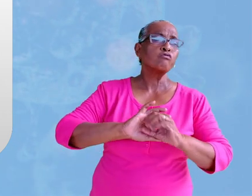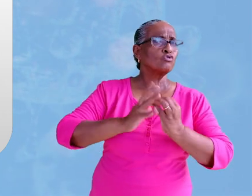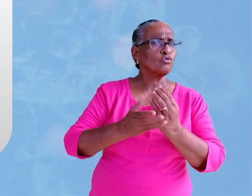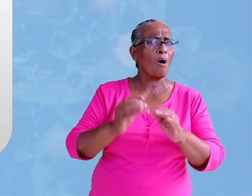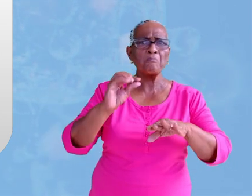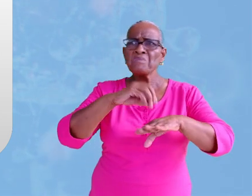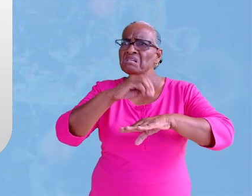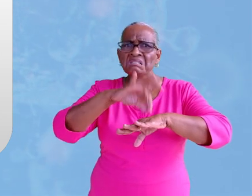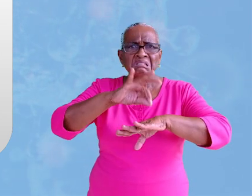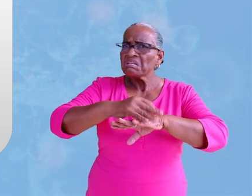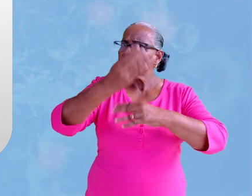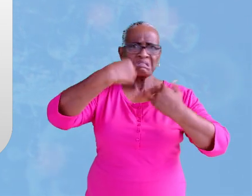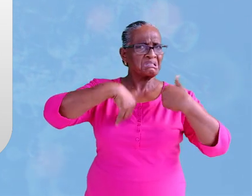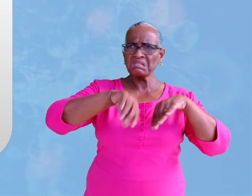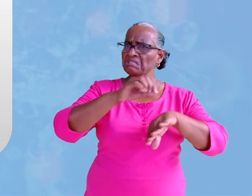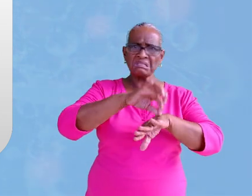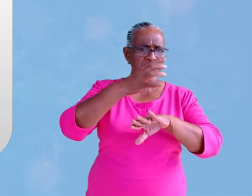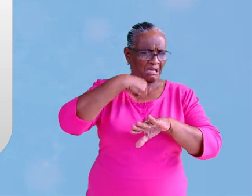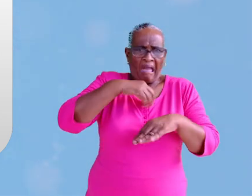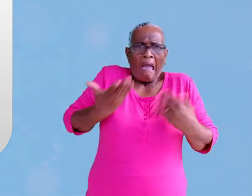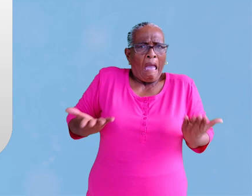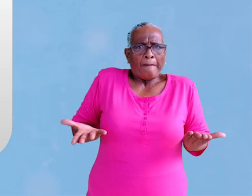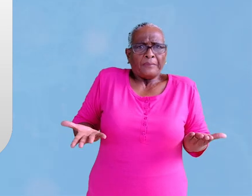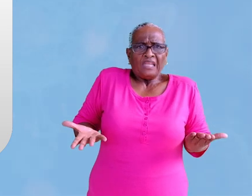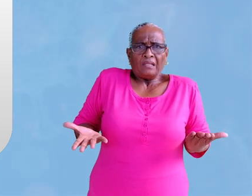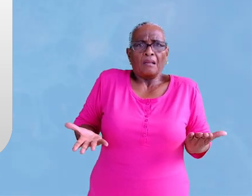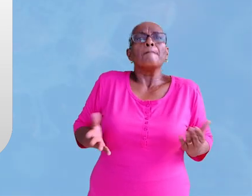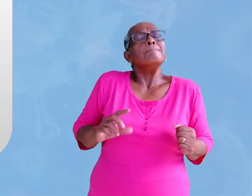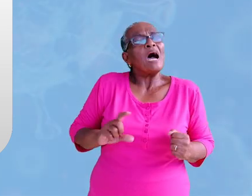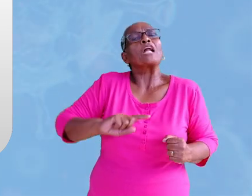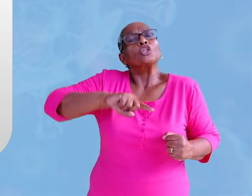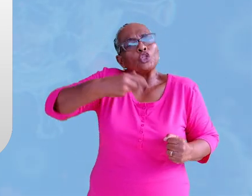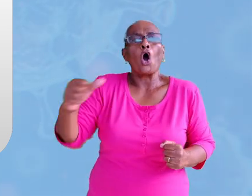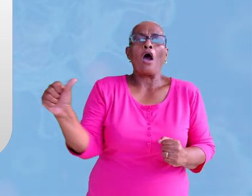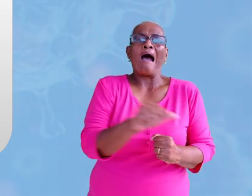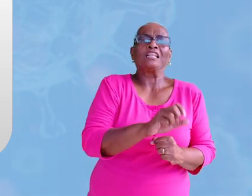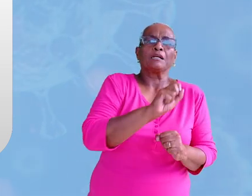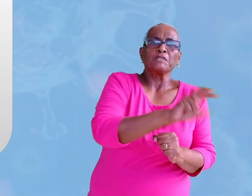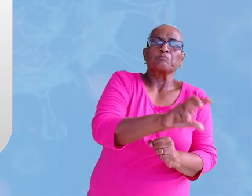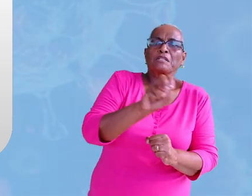klachten hebben, maar zij kunnen anderen toch besmetten.